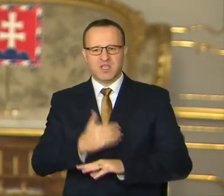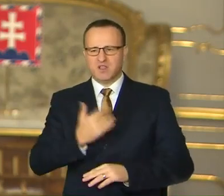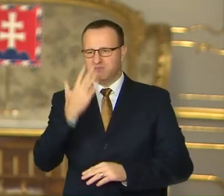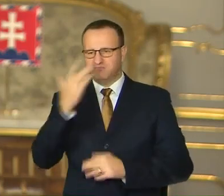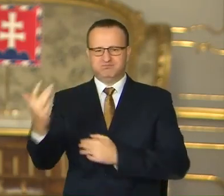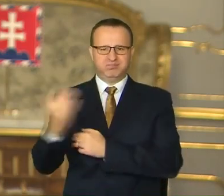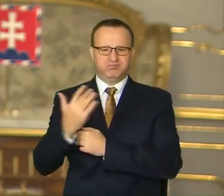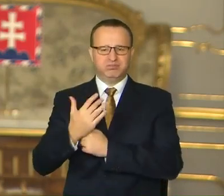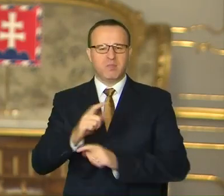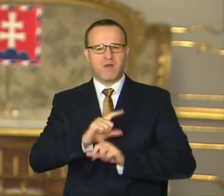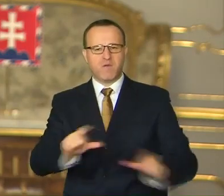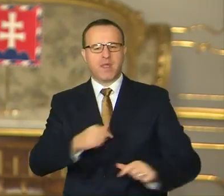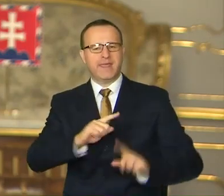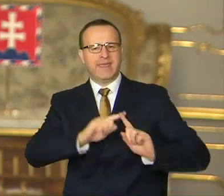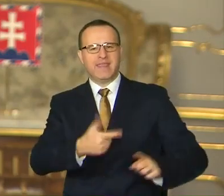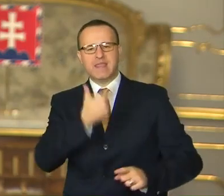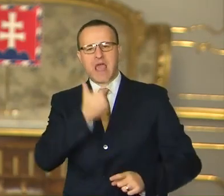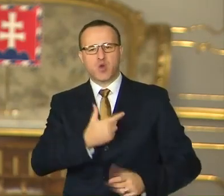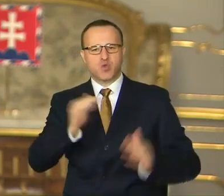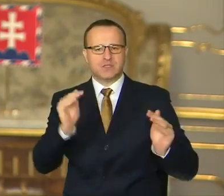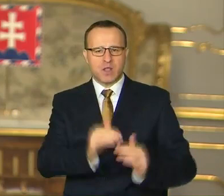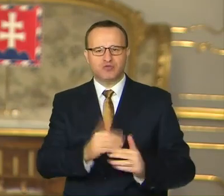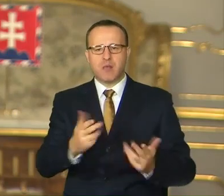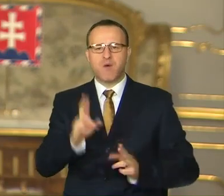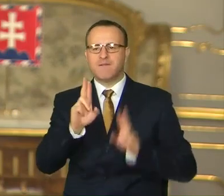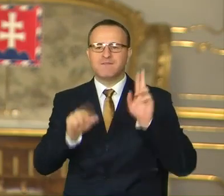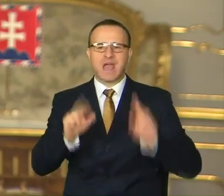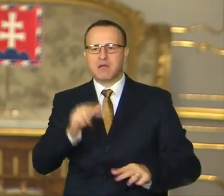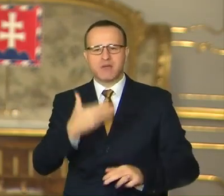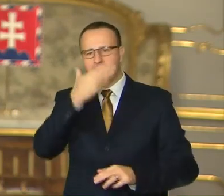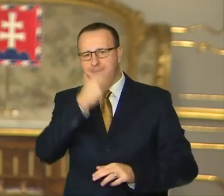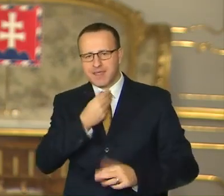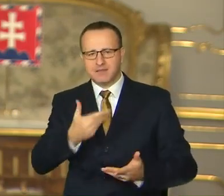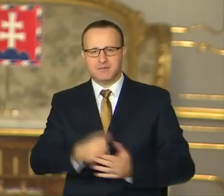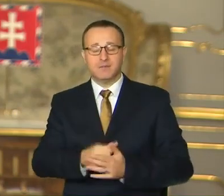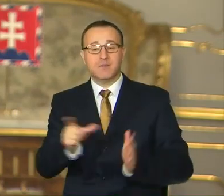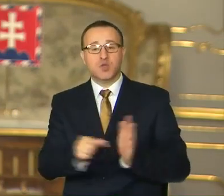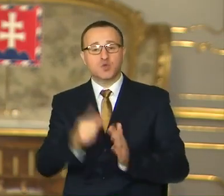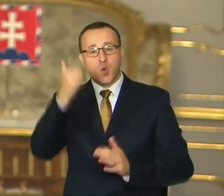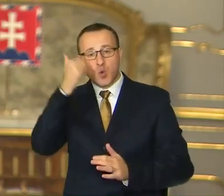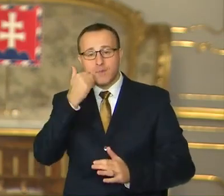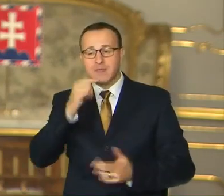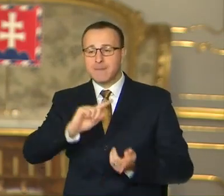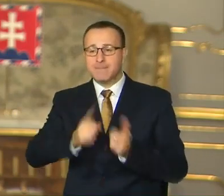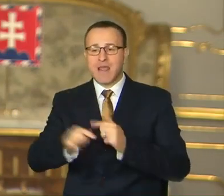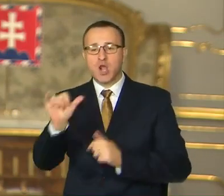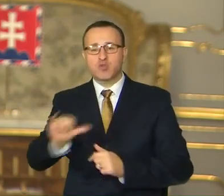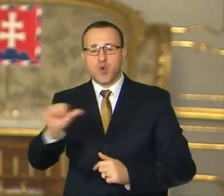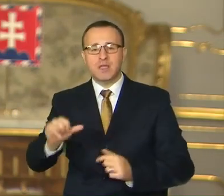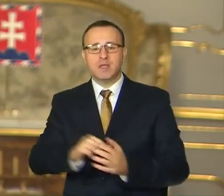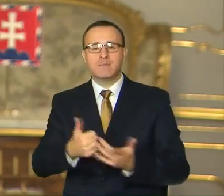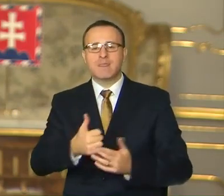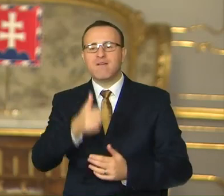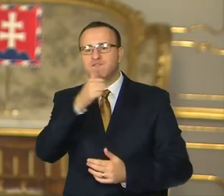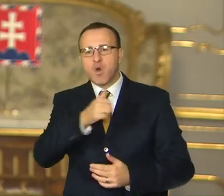len kvôli príslušnosti k národnostnej menšine či farbe pokošky. S ľuďmi, pre ktorých je tečúca voda